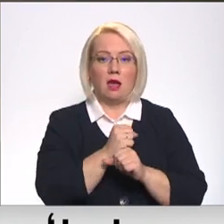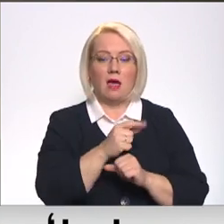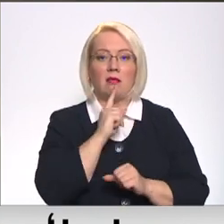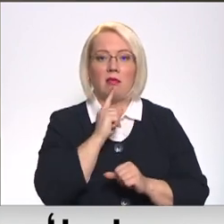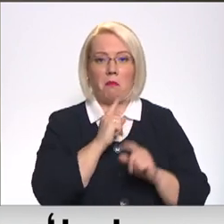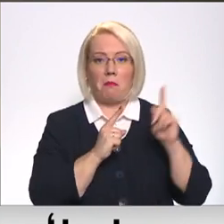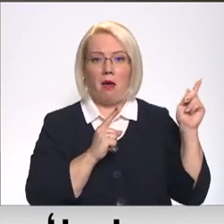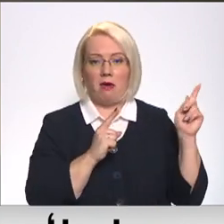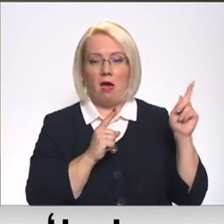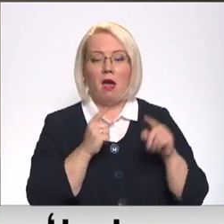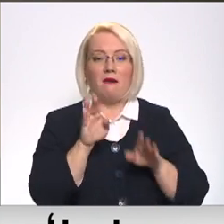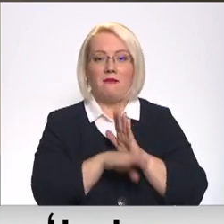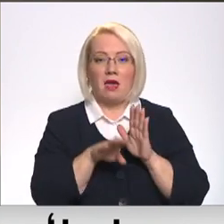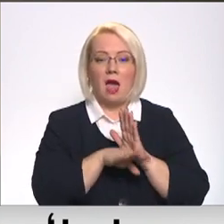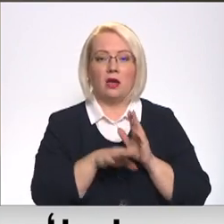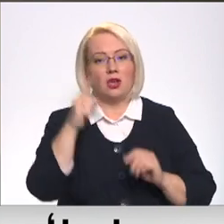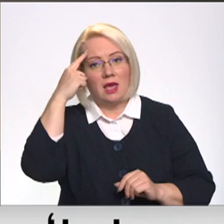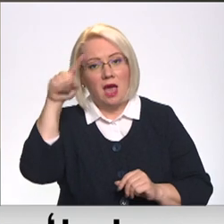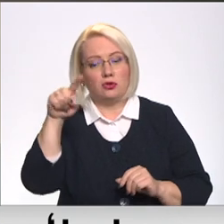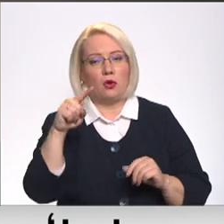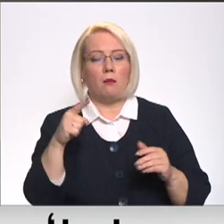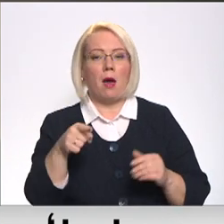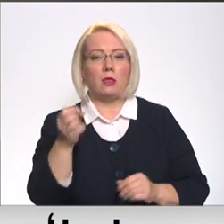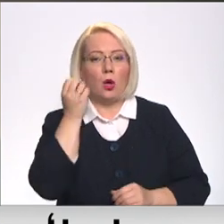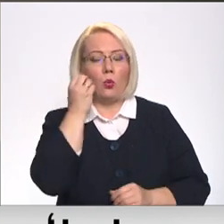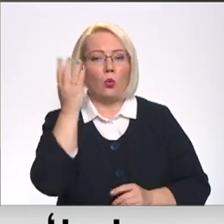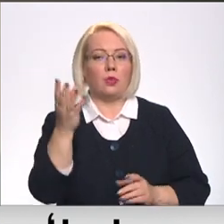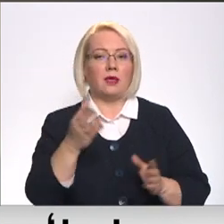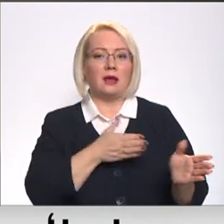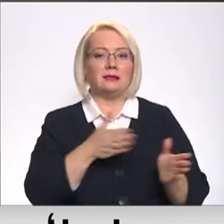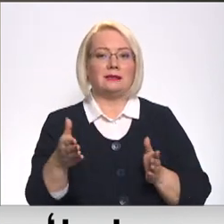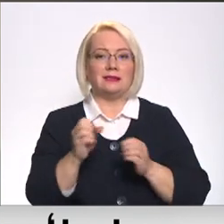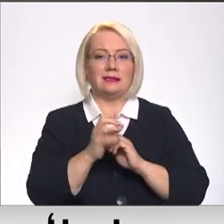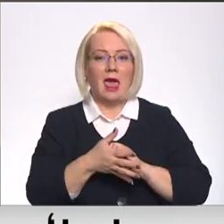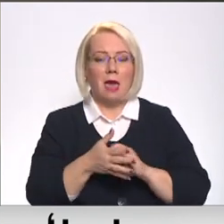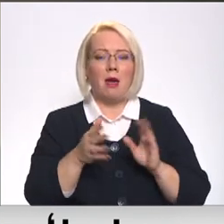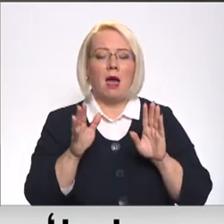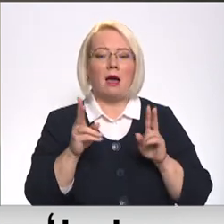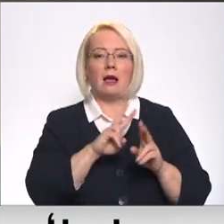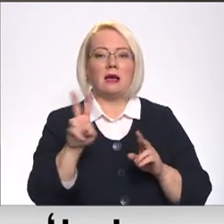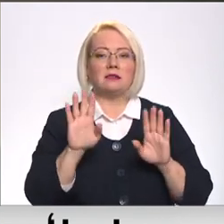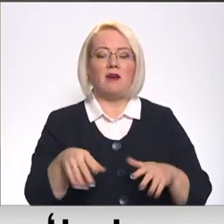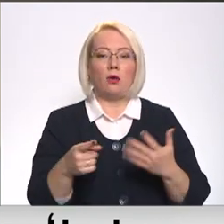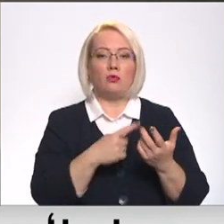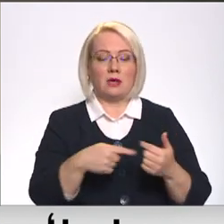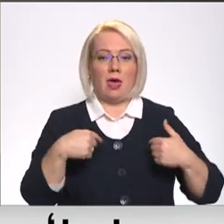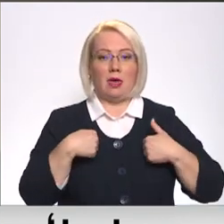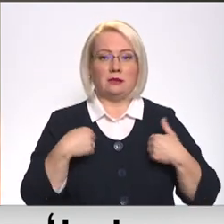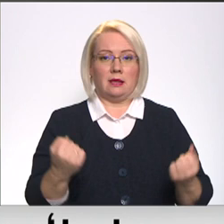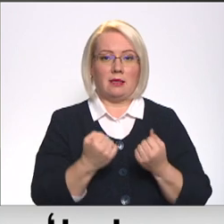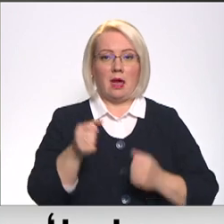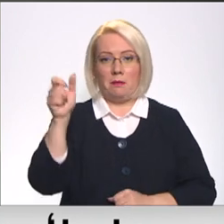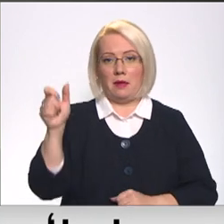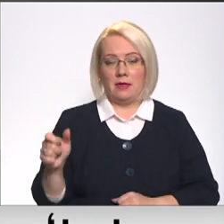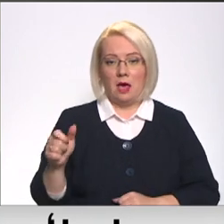Liepājas. Tur vienkārši ir jāizdomā tā gudra sistēma, kas var uzskaitīt piemēram, es kā darbinieks, kurā